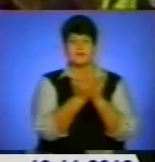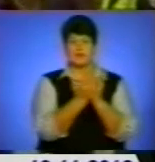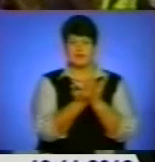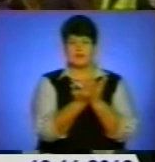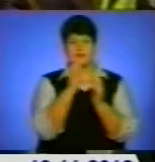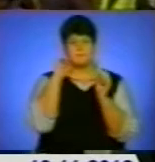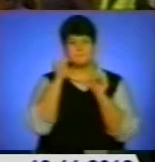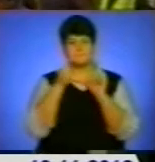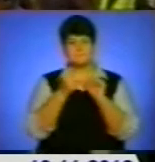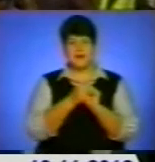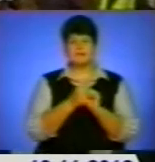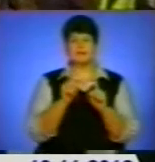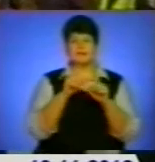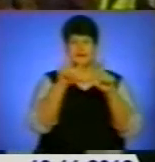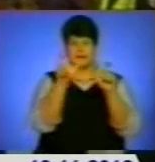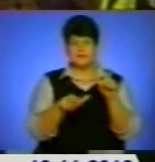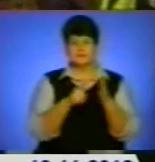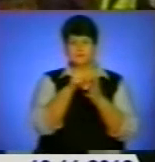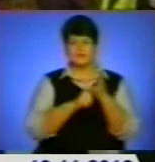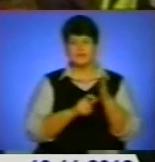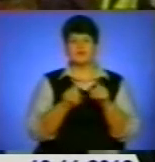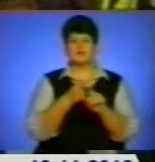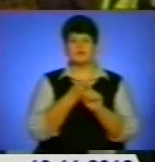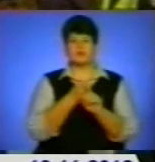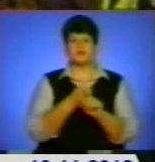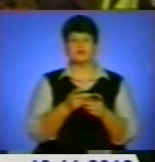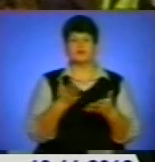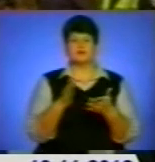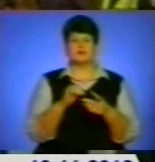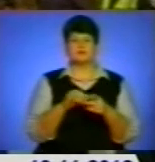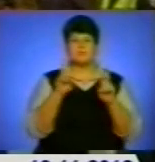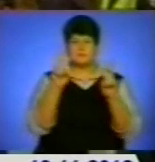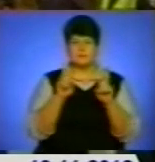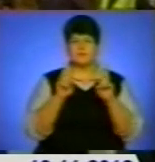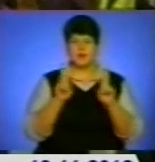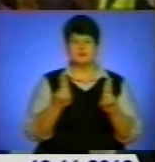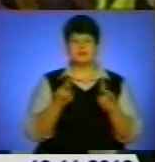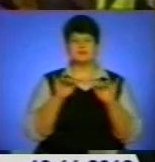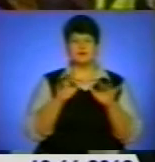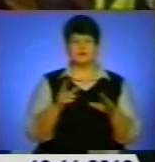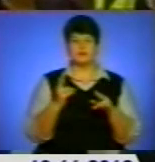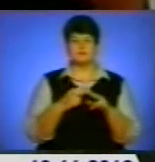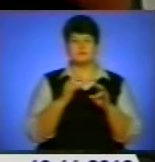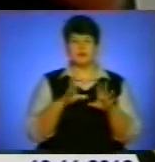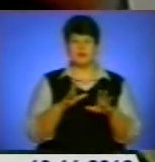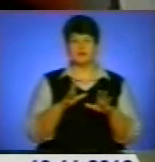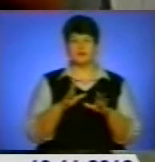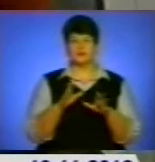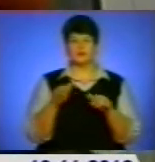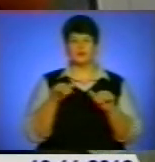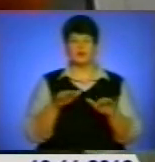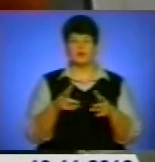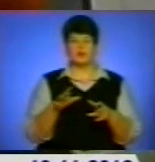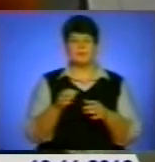пам'ятки, що стосується дотримання правил і дотримання заходів безпеки дорожнього руху. Пам'ятки, які